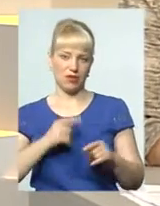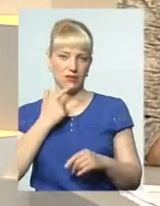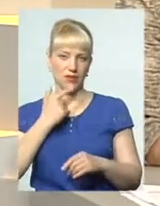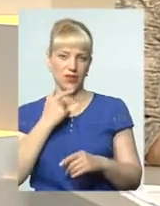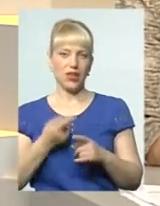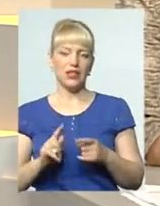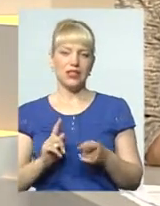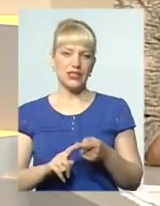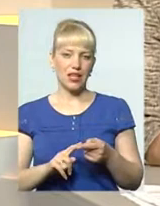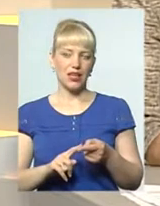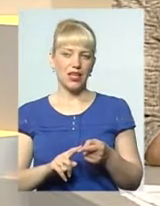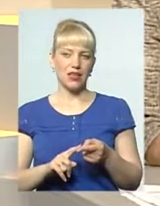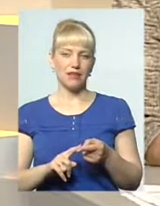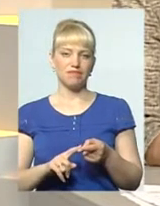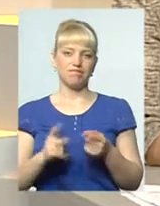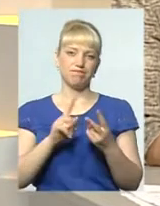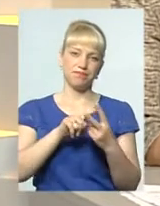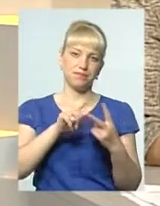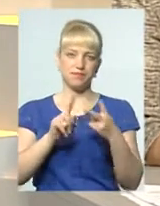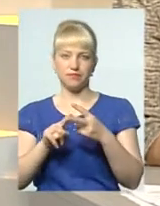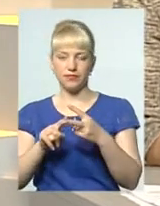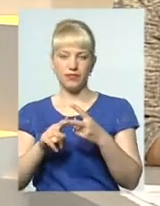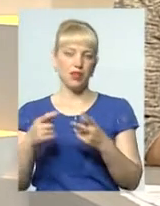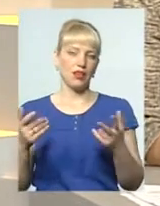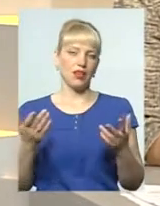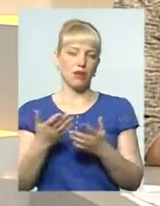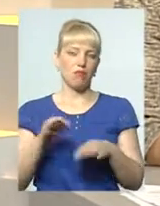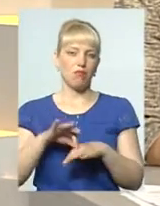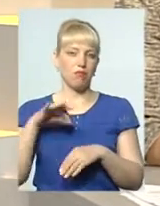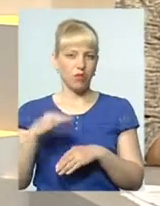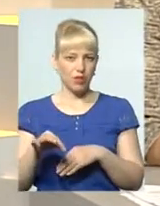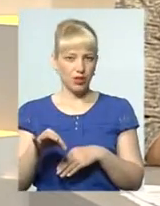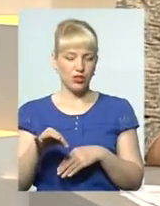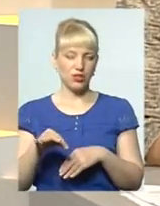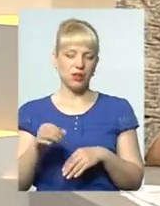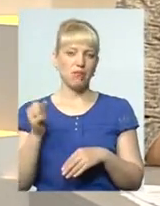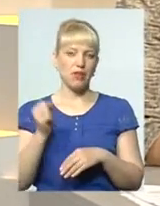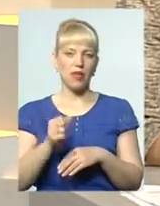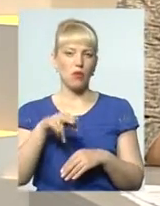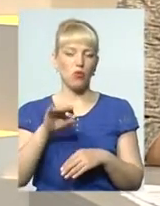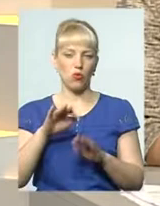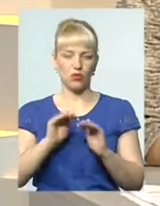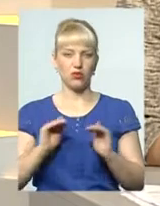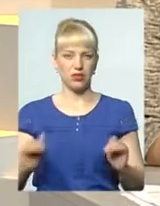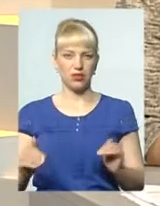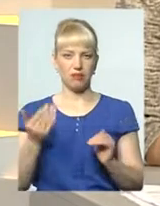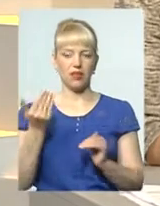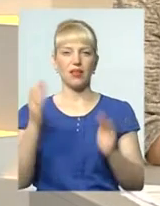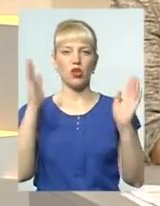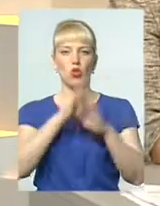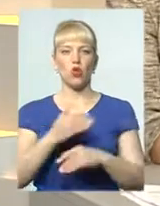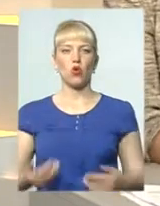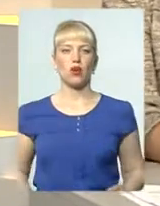класична палець з двома кінцями, яка однаково боляче б'є по дітях, по їхніх долях. Про